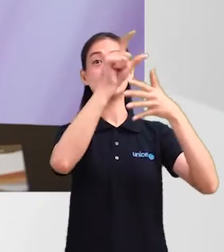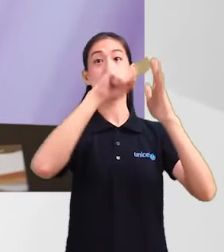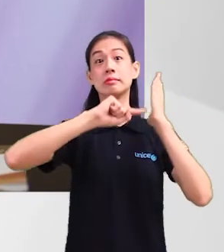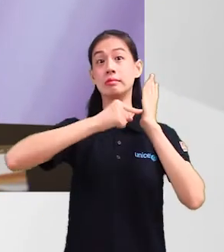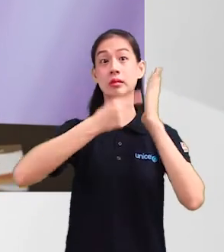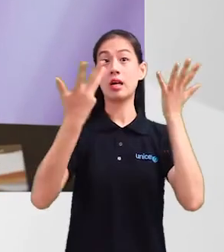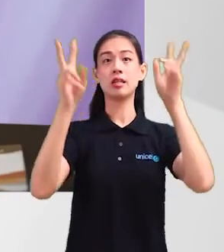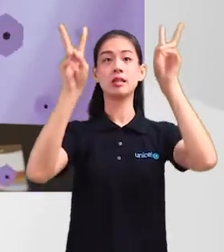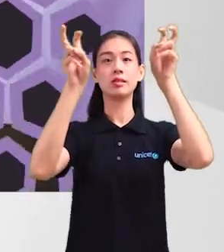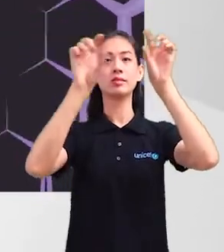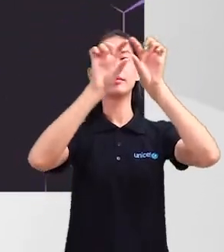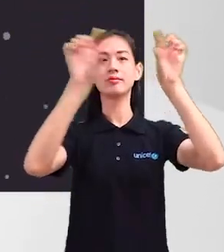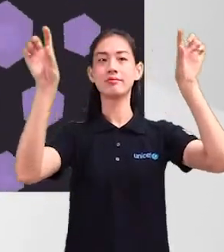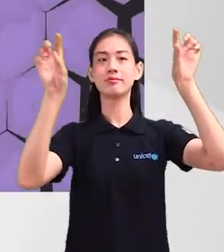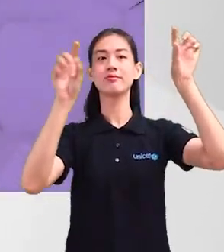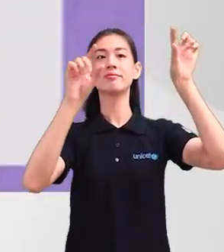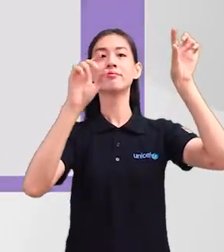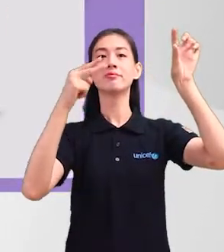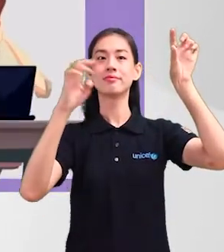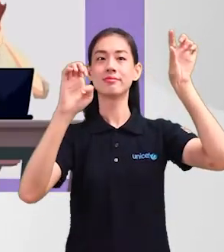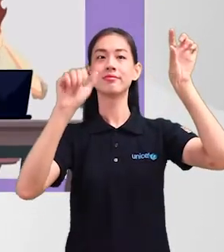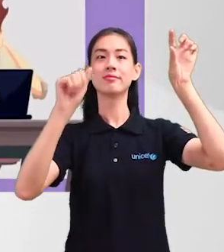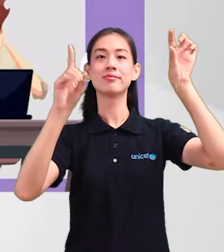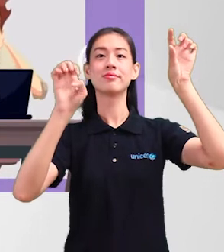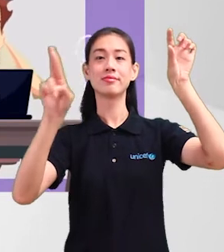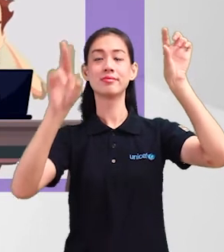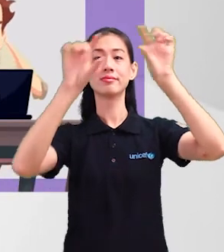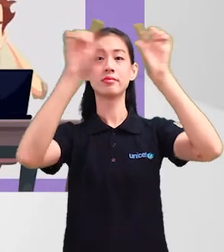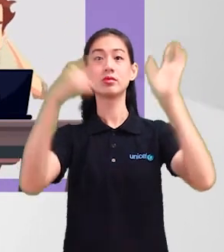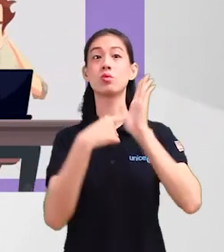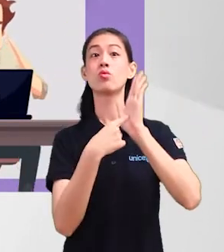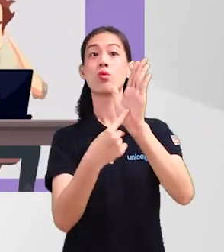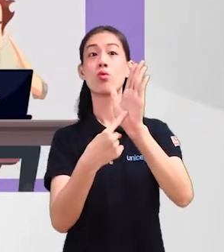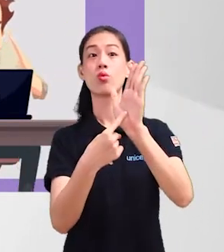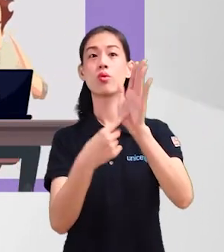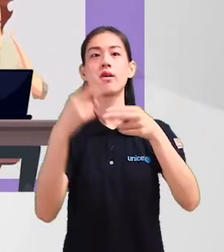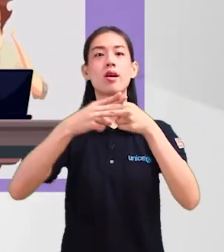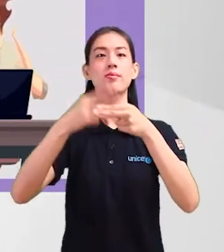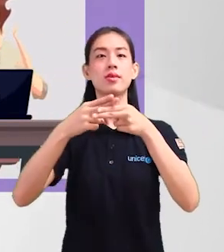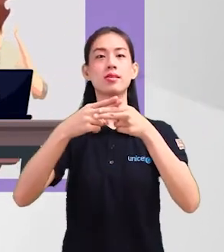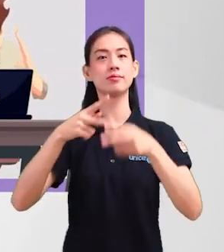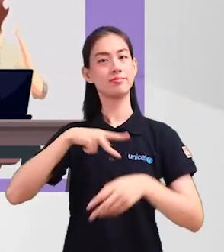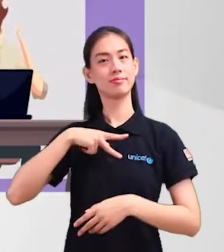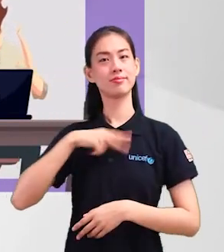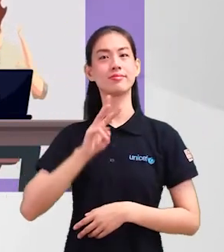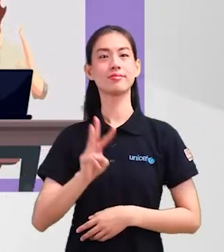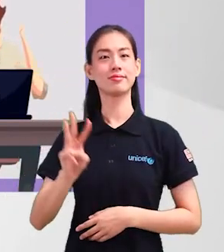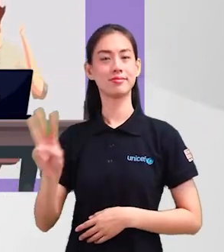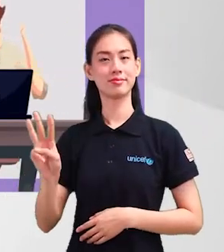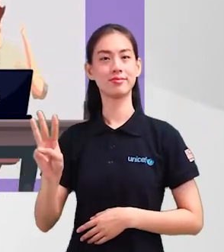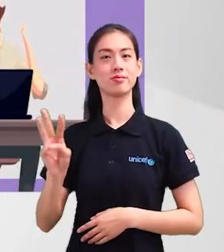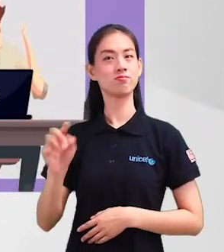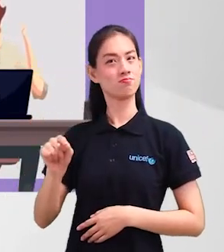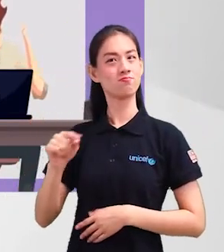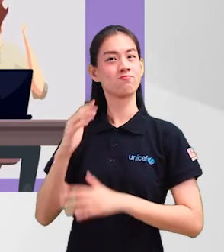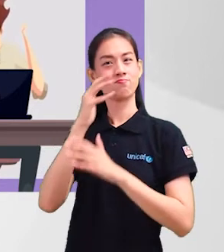mula dengan header. Di laman web saya, header adalah bahagian atas yang menunjukkan nama laman web saya. Saya ingin membuatkan laman web